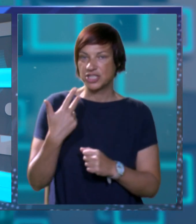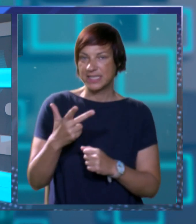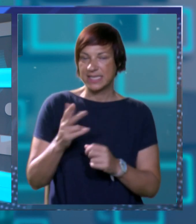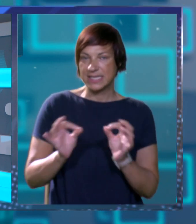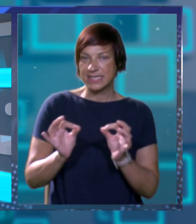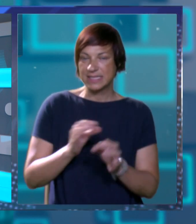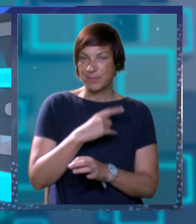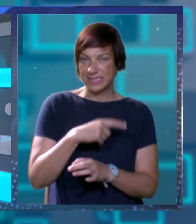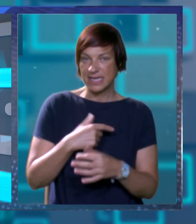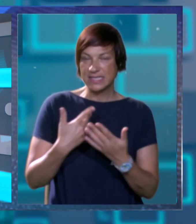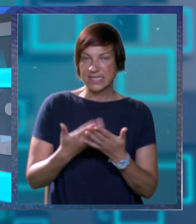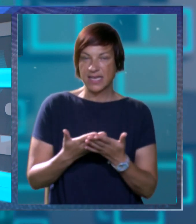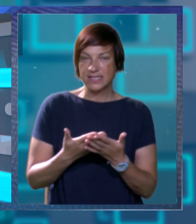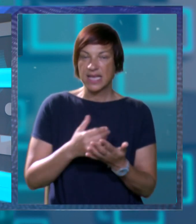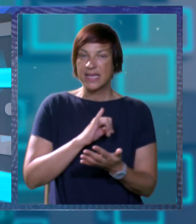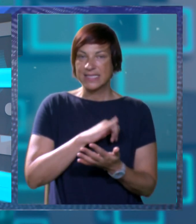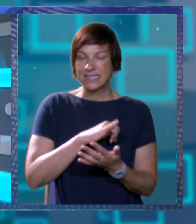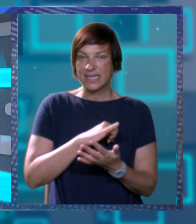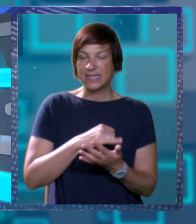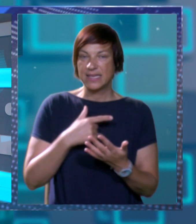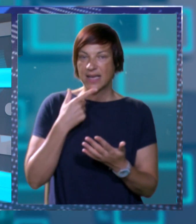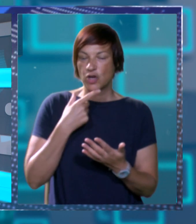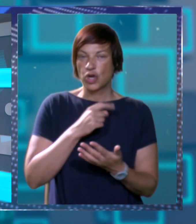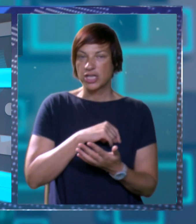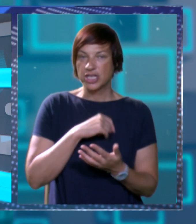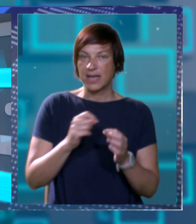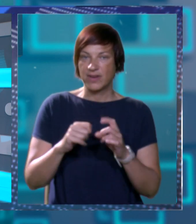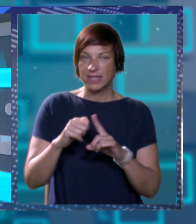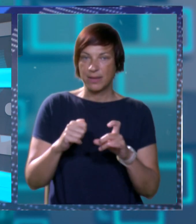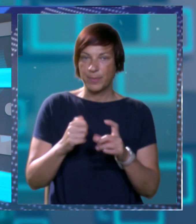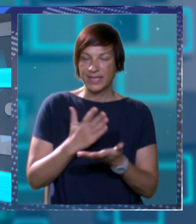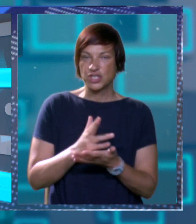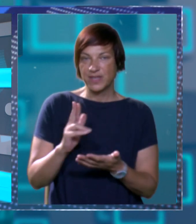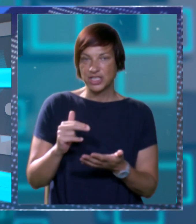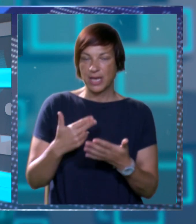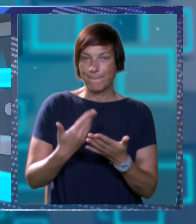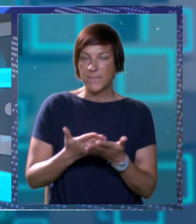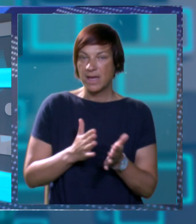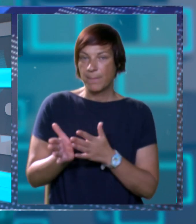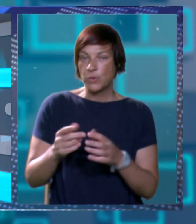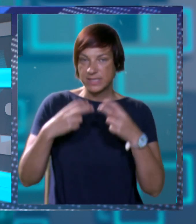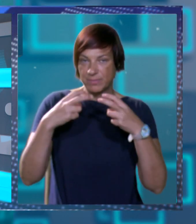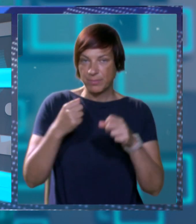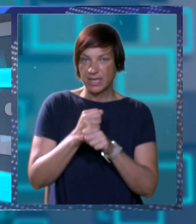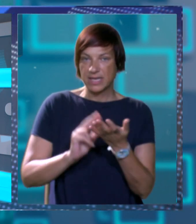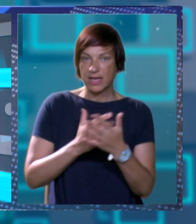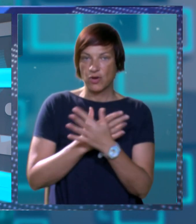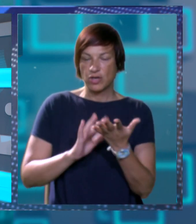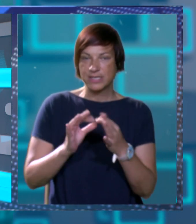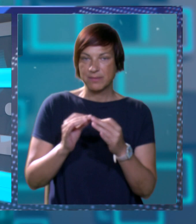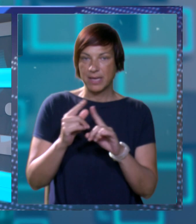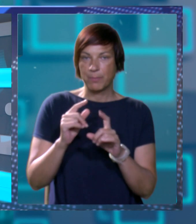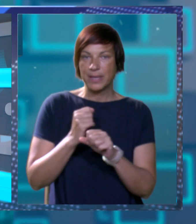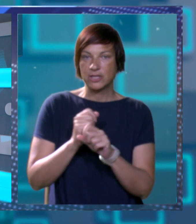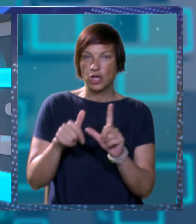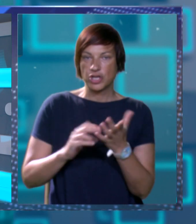čak 30 specializacija. Za interesiranih, kako navodi ravnatelj Mario Bekić, već ima, a posebne je potražne za ginekolozima